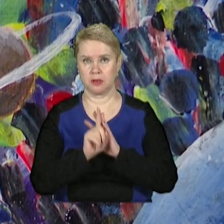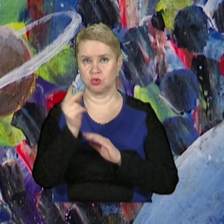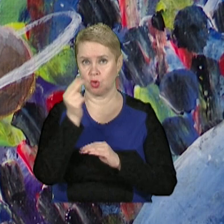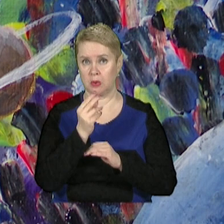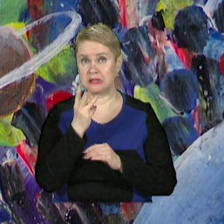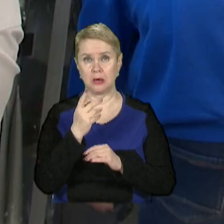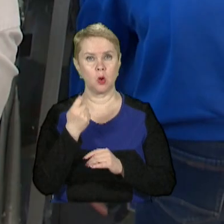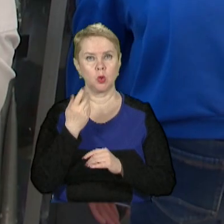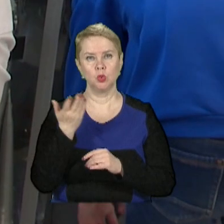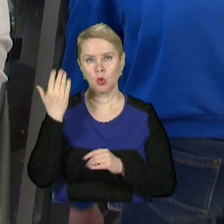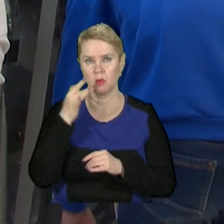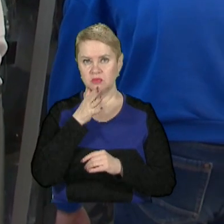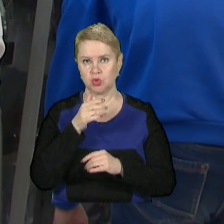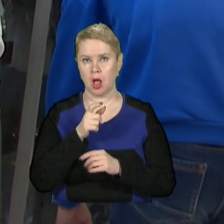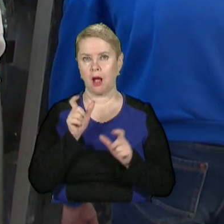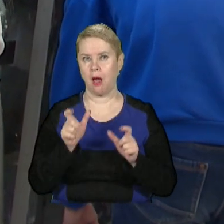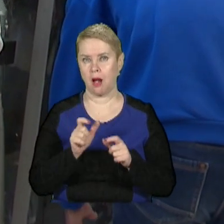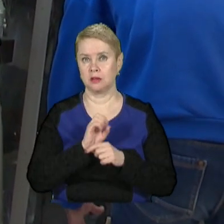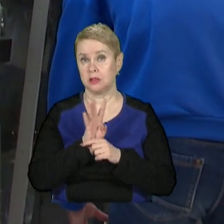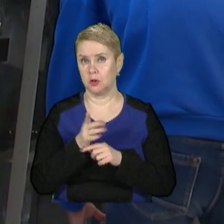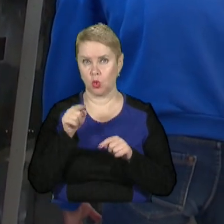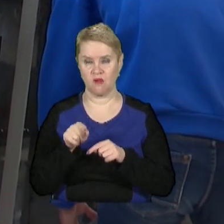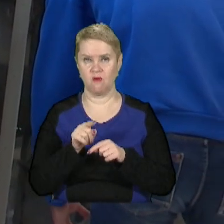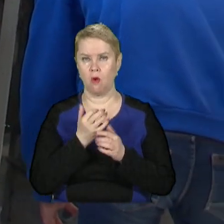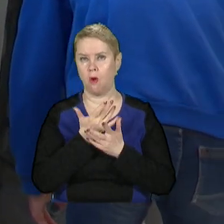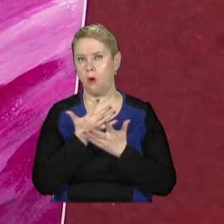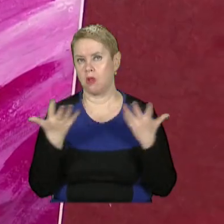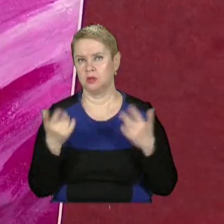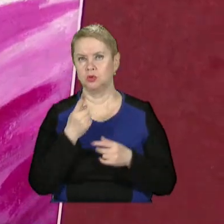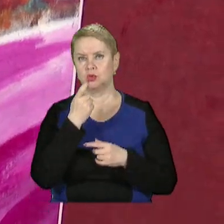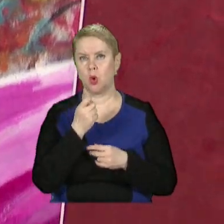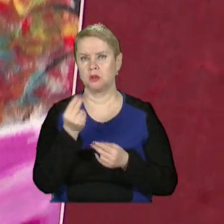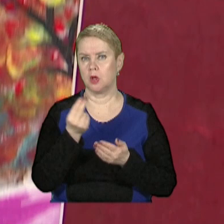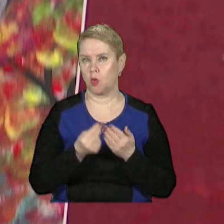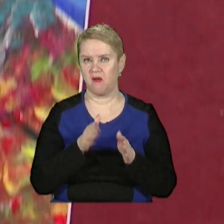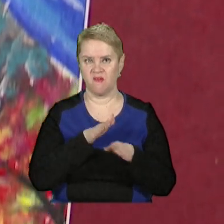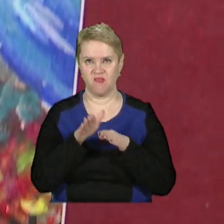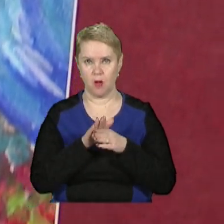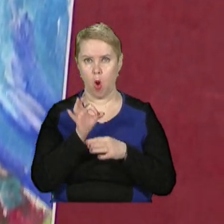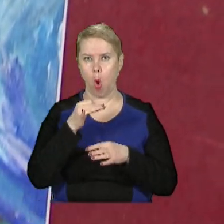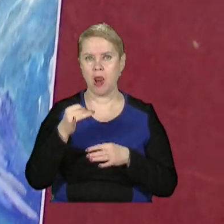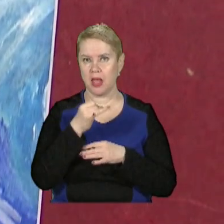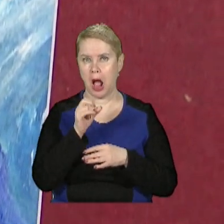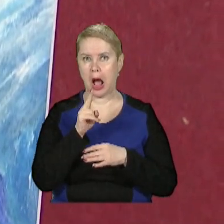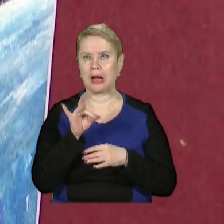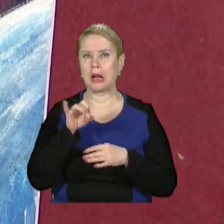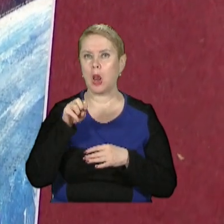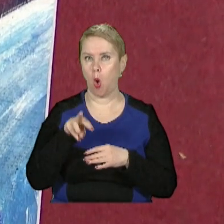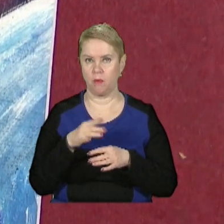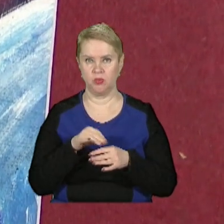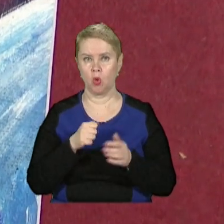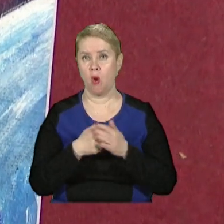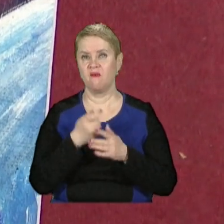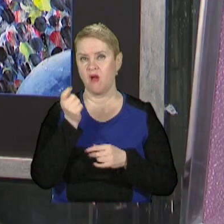малювати три роки тому під час карантину. У його колекції близько сотні робіт, виконаних олією та акрилом. До